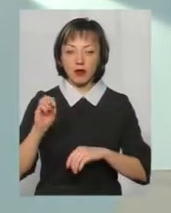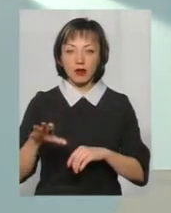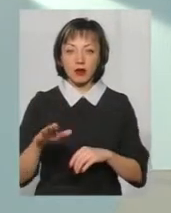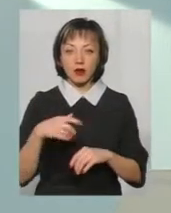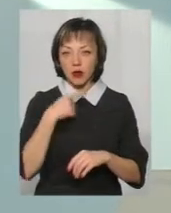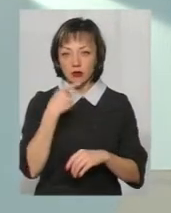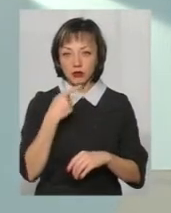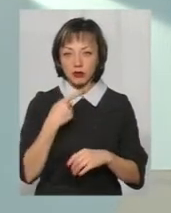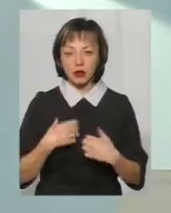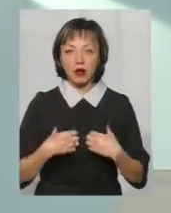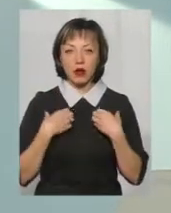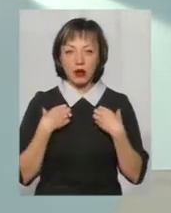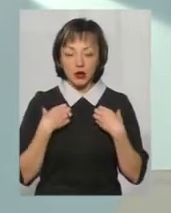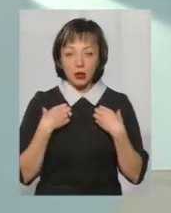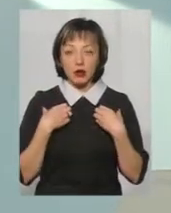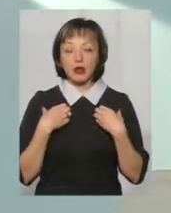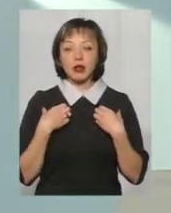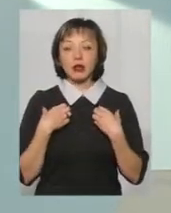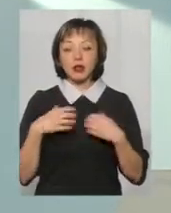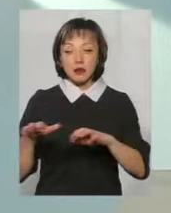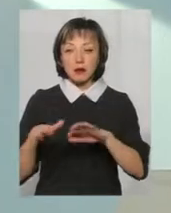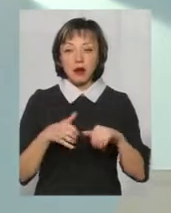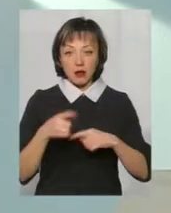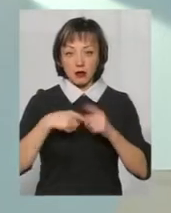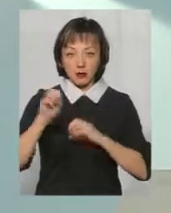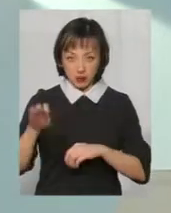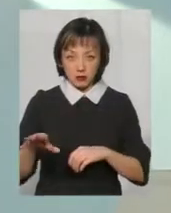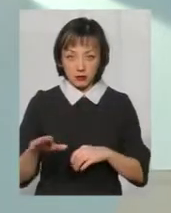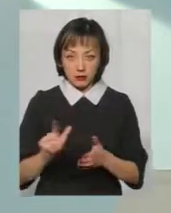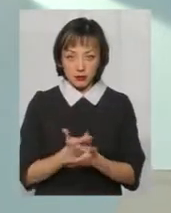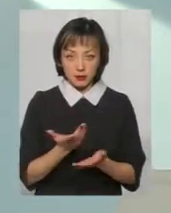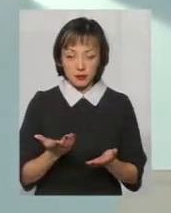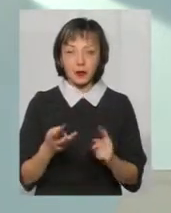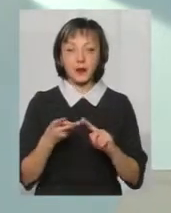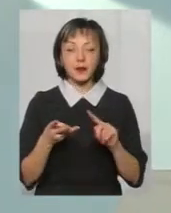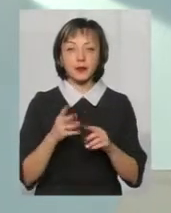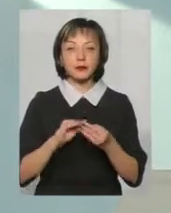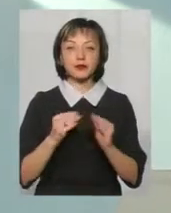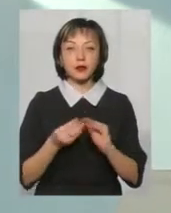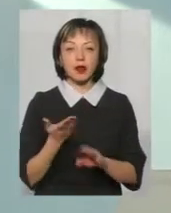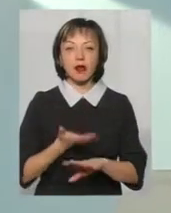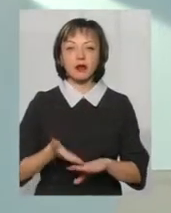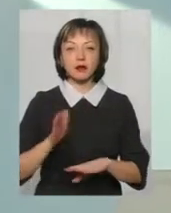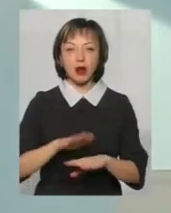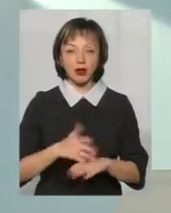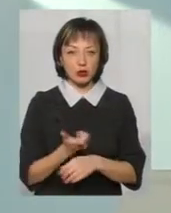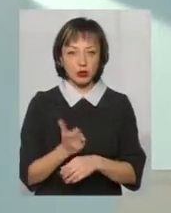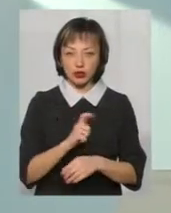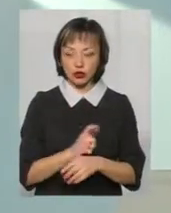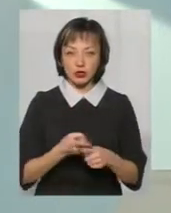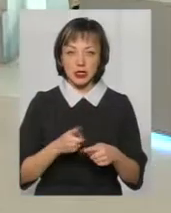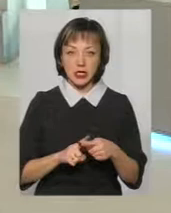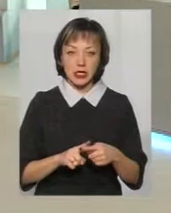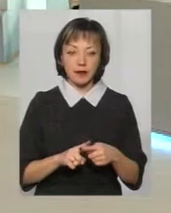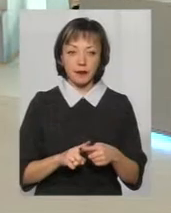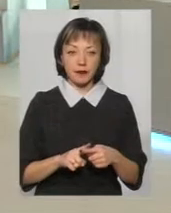вибачте, що я кажу, ад на російській мові, з якого їх забрали. Третя проблема – це найтяжча. Це